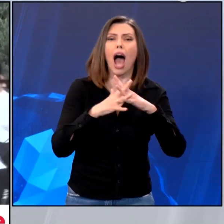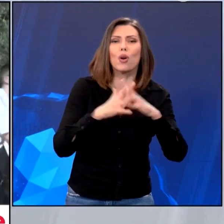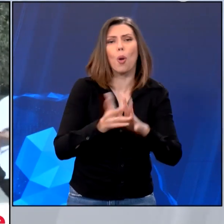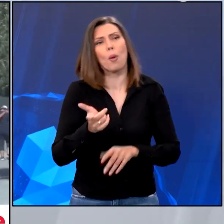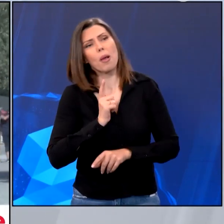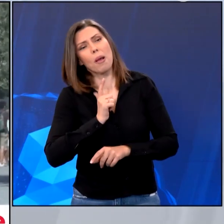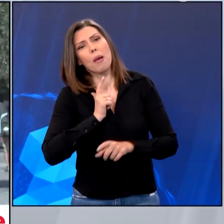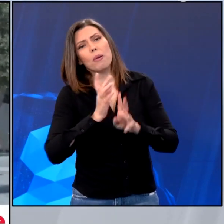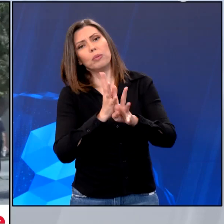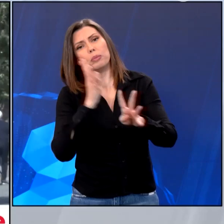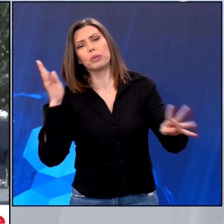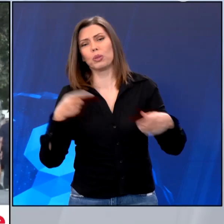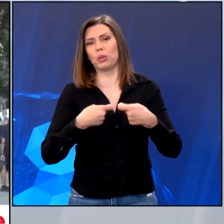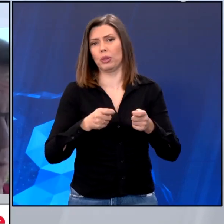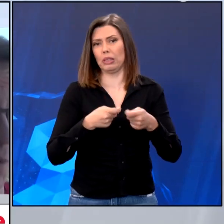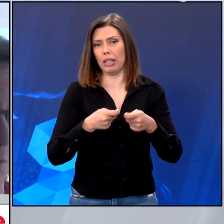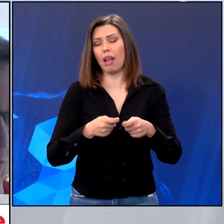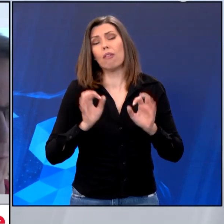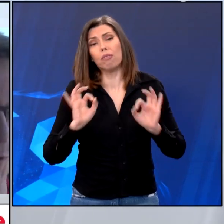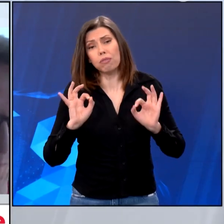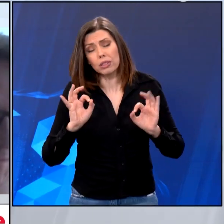Απαραίτητος εξοπλισμός, το καπέλο και το νερό.